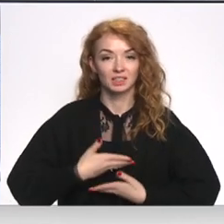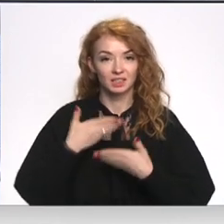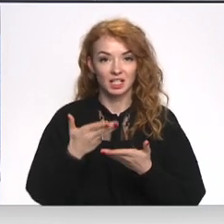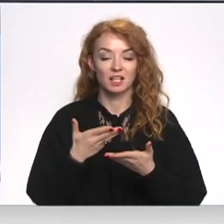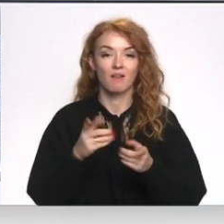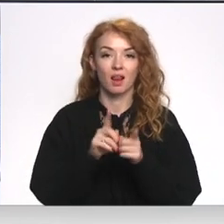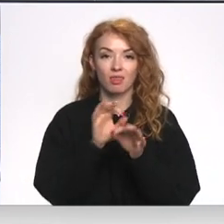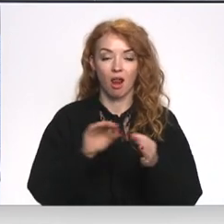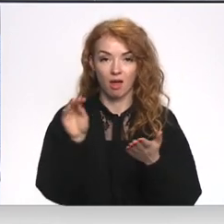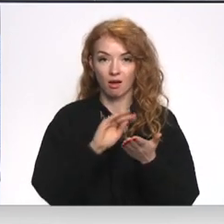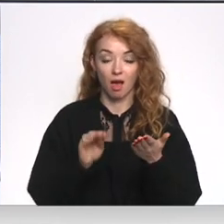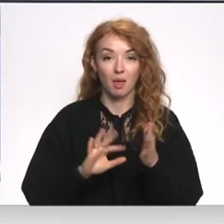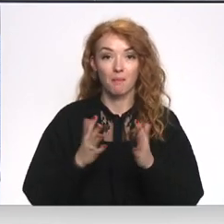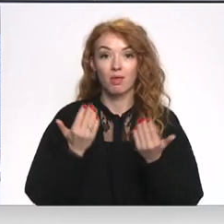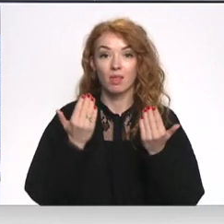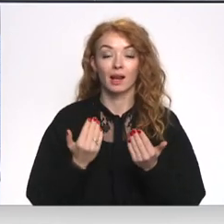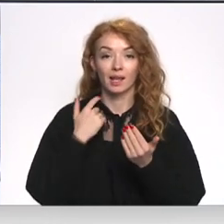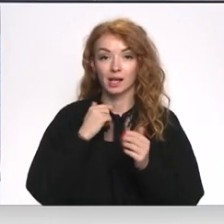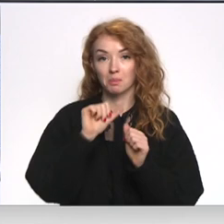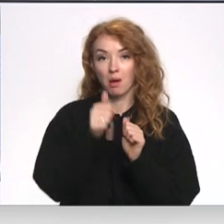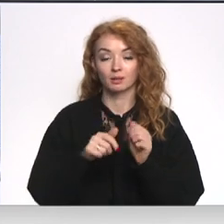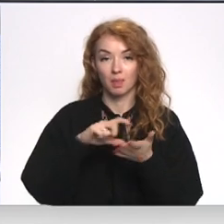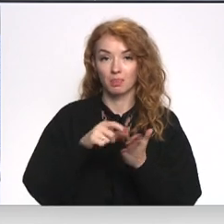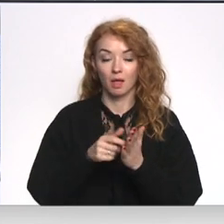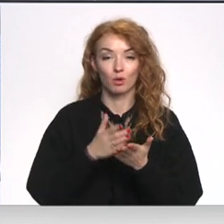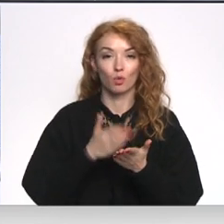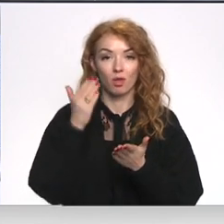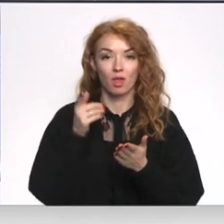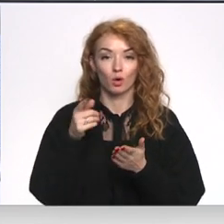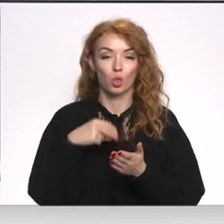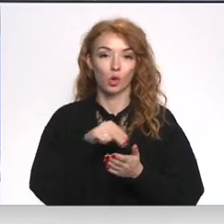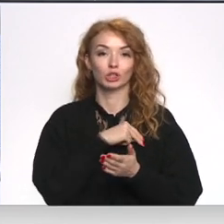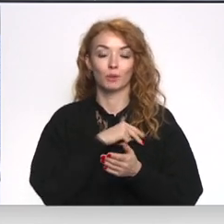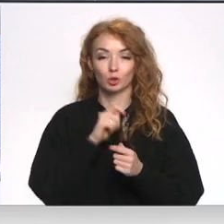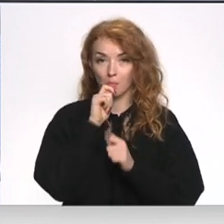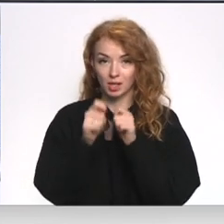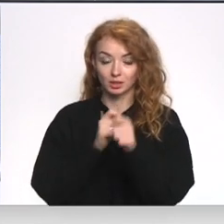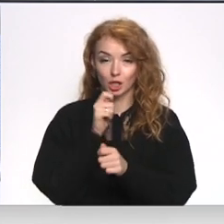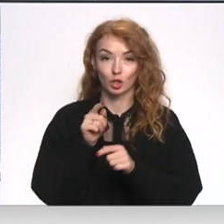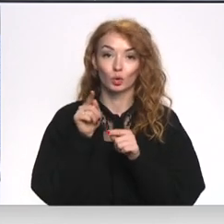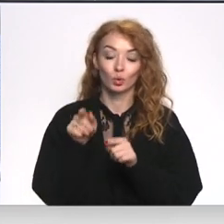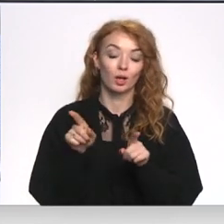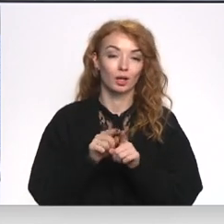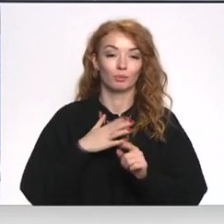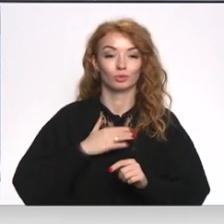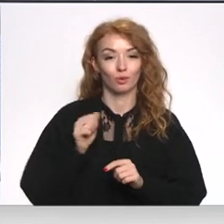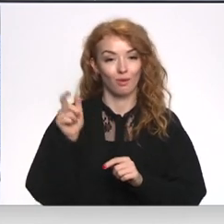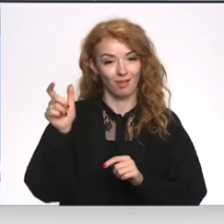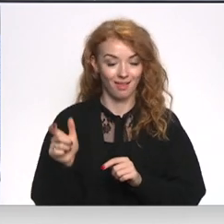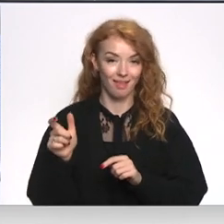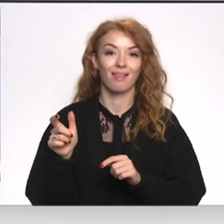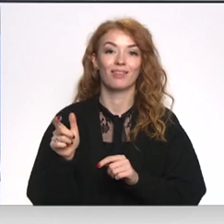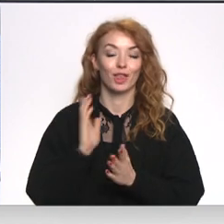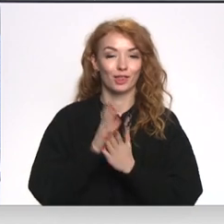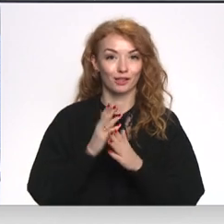bet tieši šobrīd Rīgas mākslas telpā notiek Čaka piemiņas nozīmīšu pasniegšanu. Un turpīr devusies arī mūsu kolēģi Anete Lesīte. Anete,